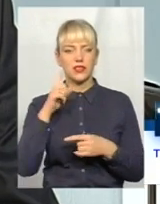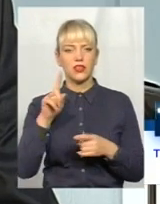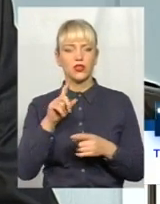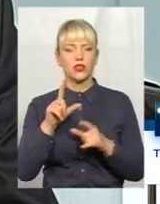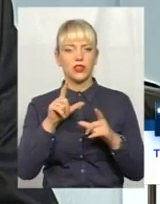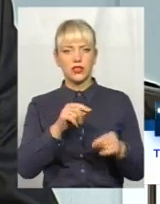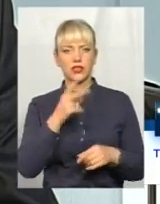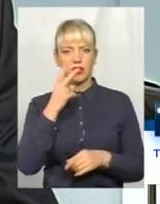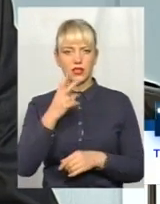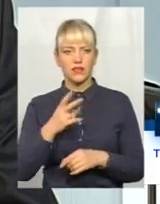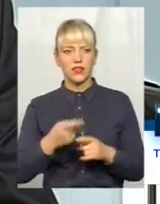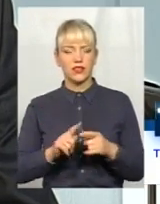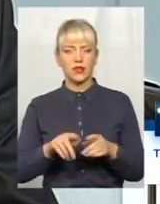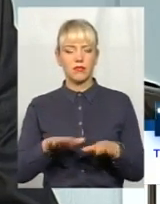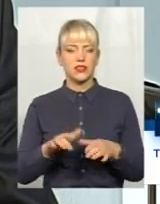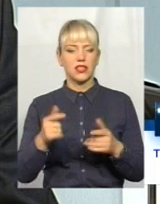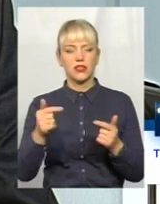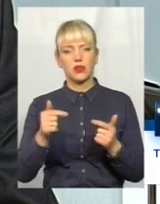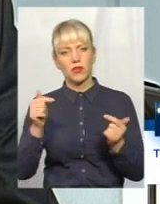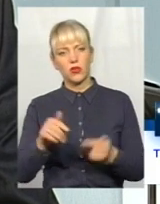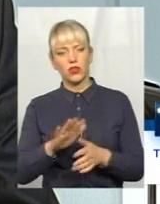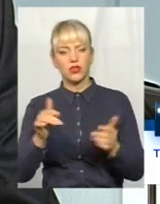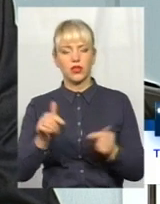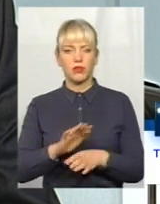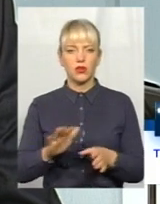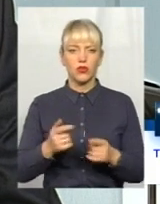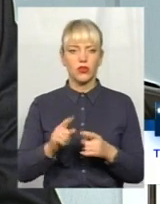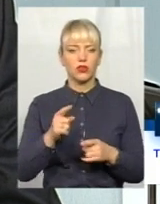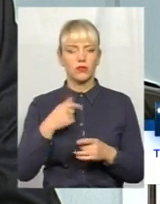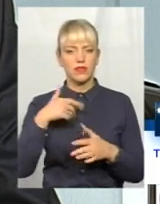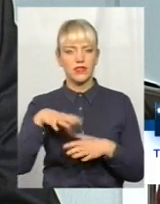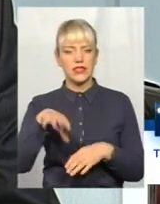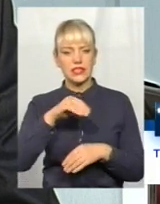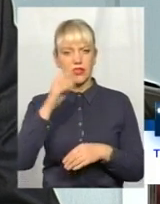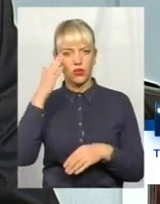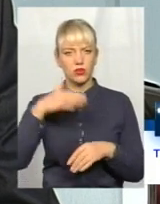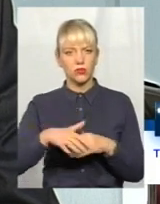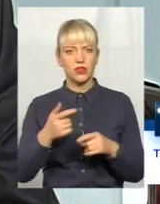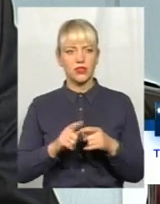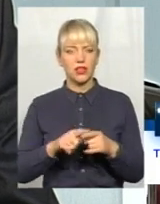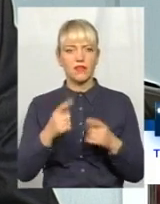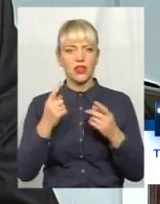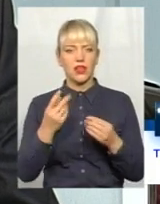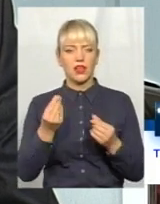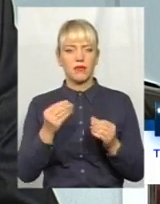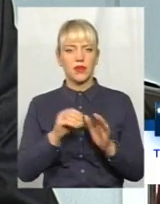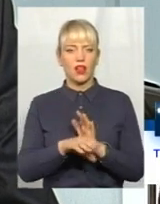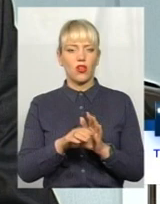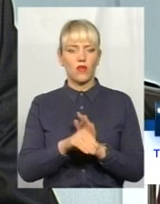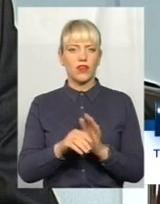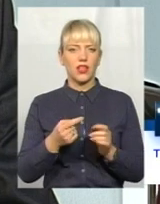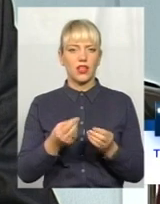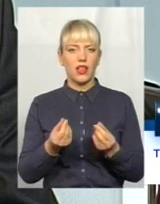дивилися, те місце, чи підходить, підійде, чи не підійде, тому що ми всі розуміємо, що це і великі капіталовкладнення,